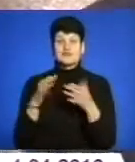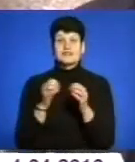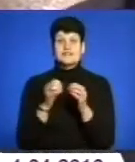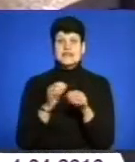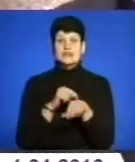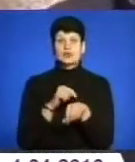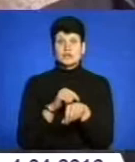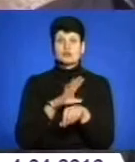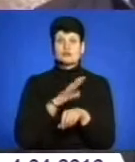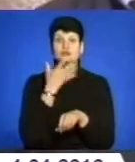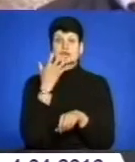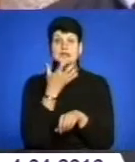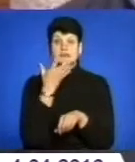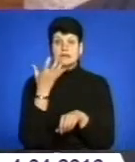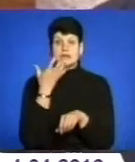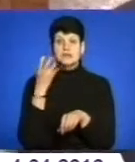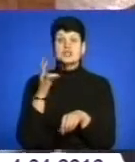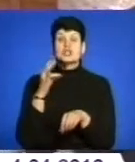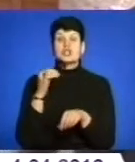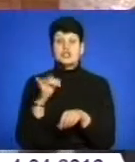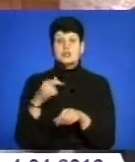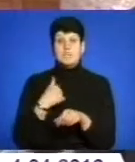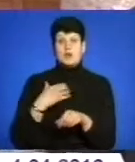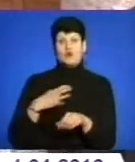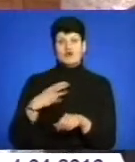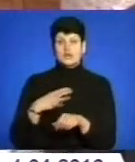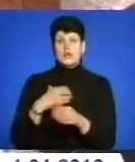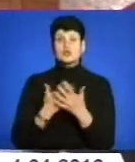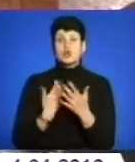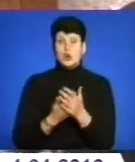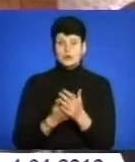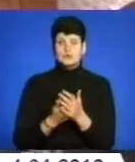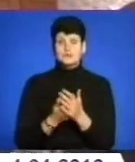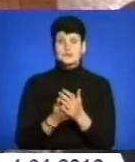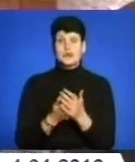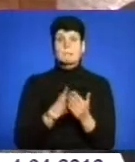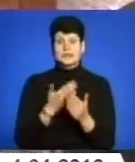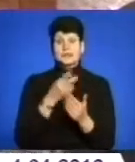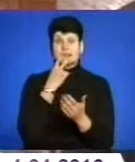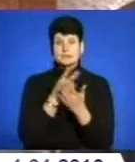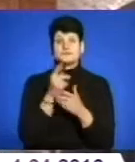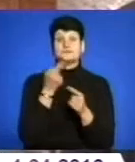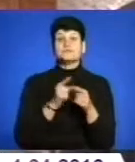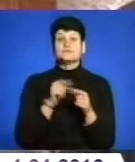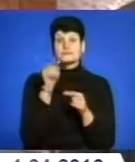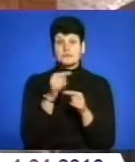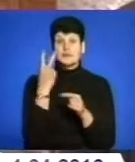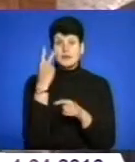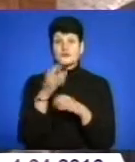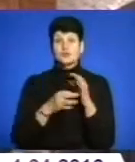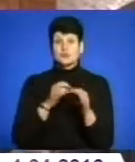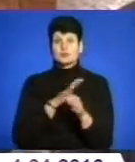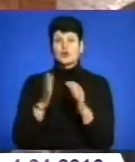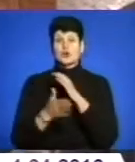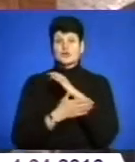годині було тепліше, ніж ми очікували. Тобто ми, виходячи з того, що дві доби останніх